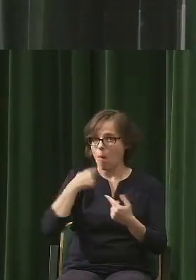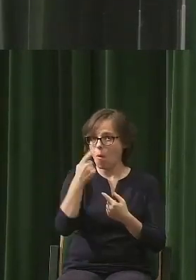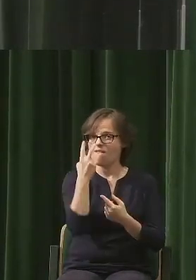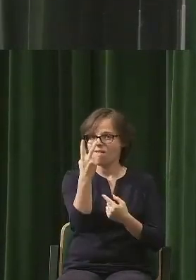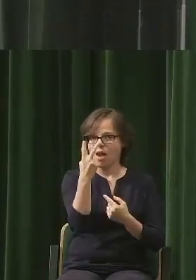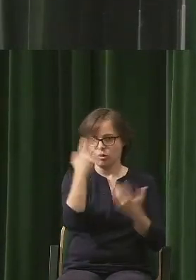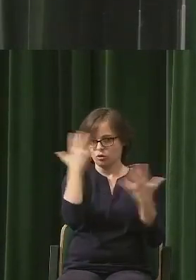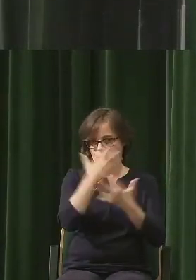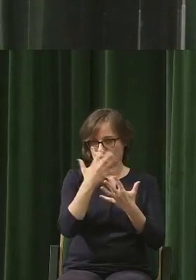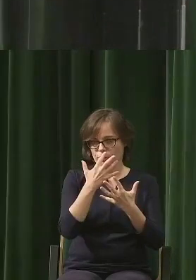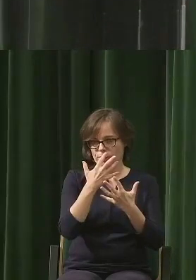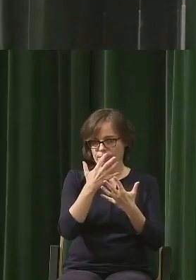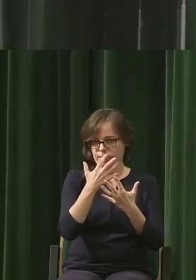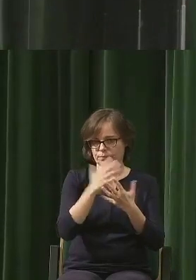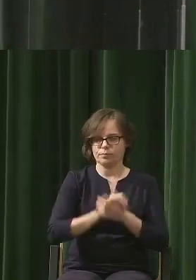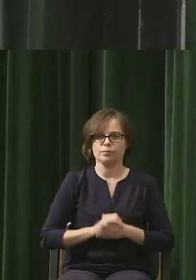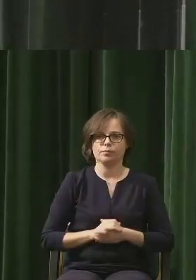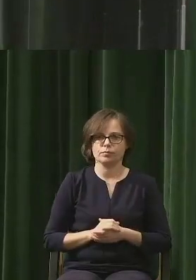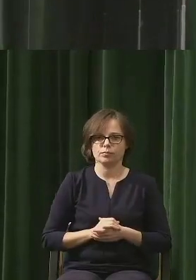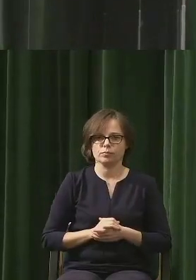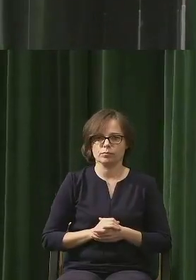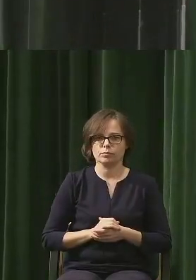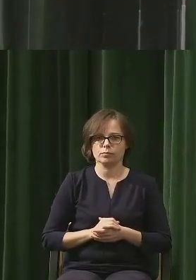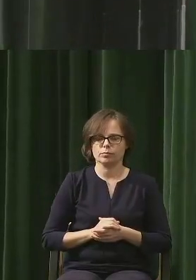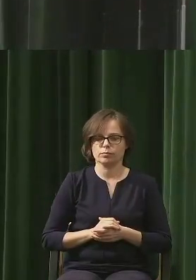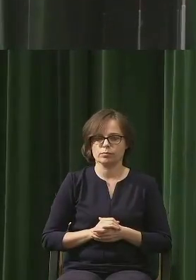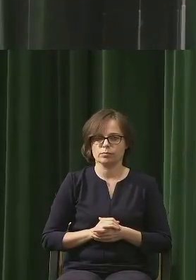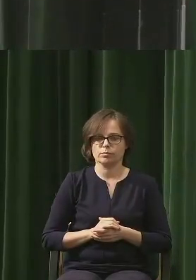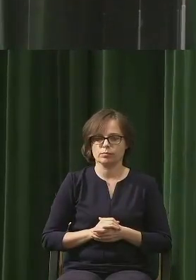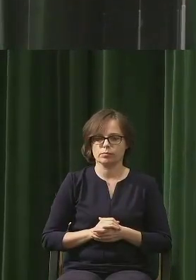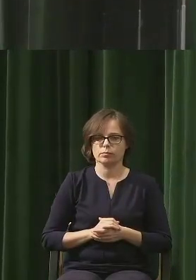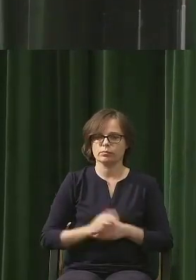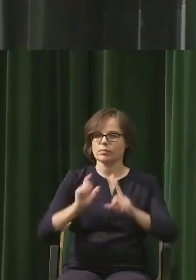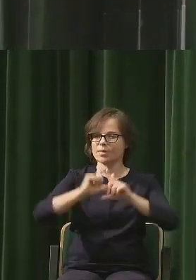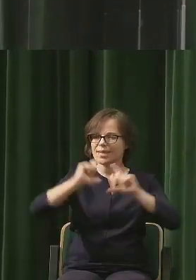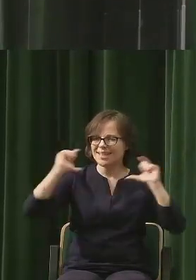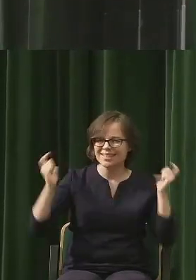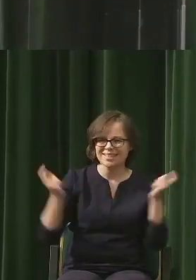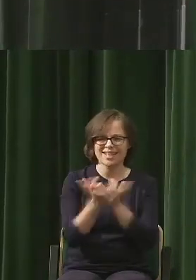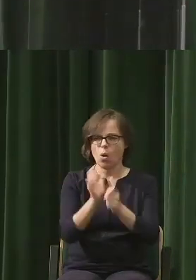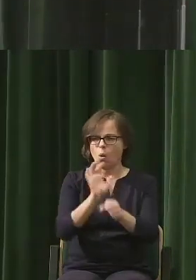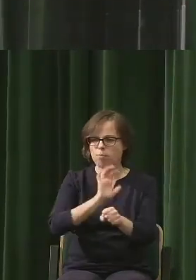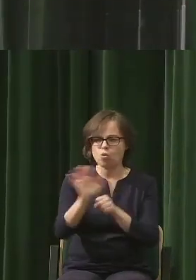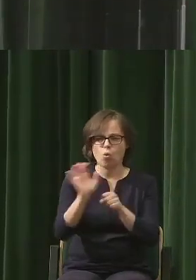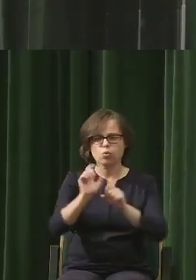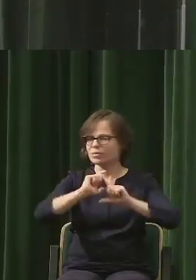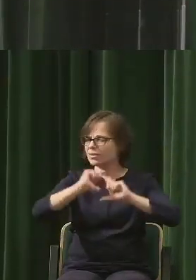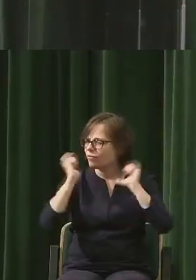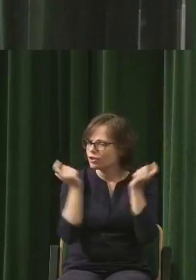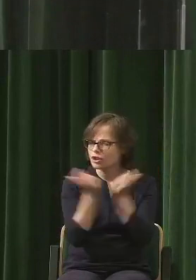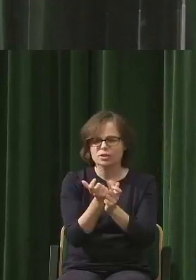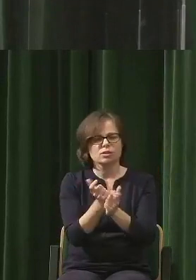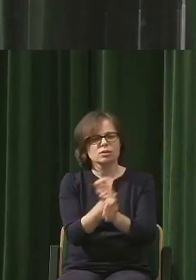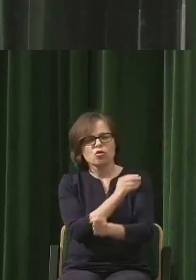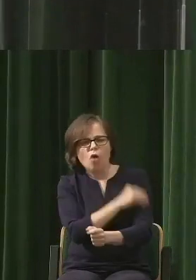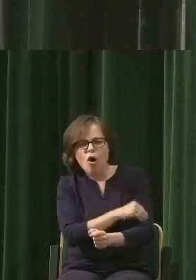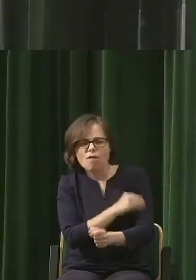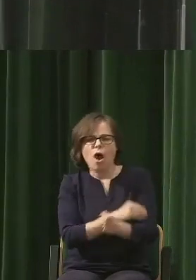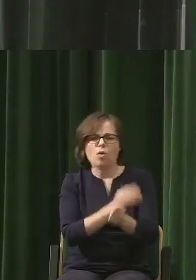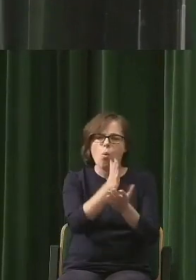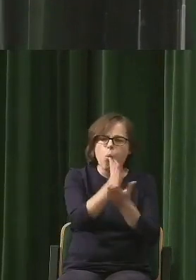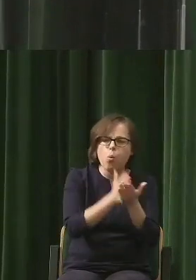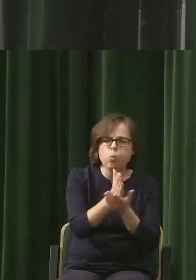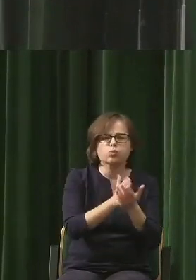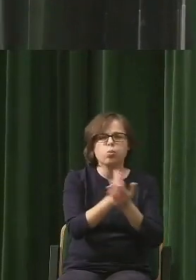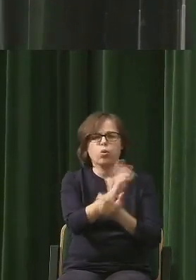Jedna czwarta całej produkcji, wszystkich towarów, produktów,